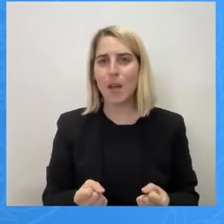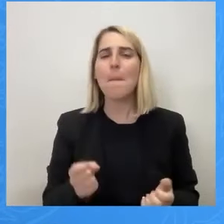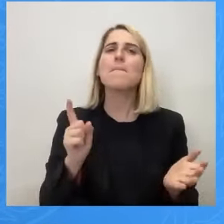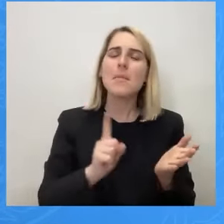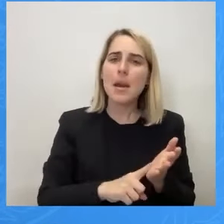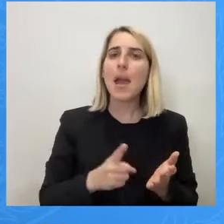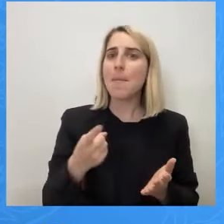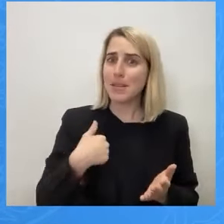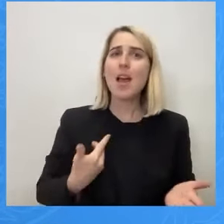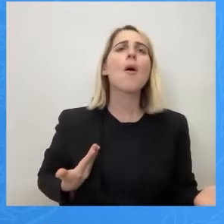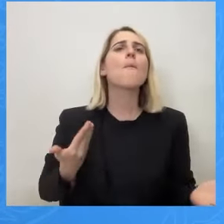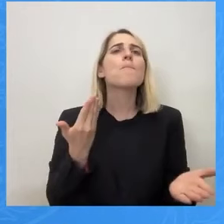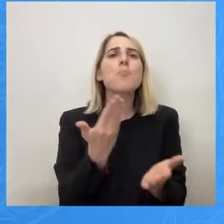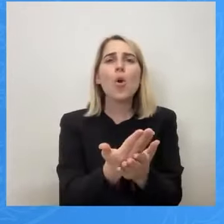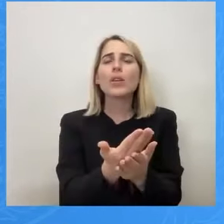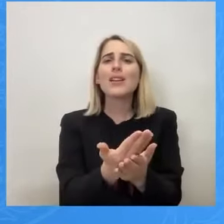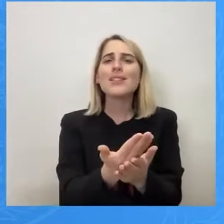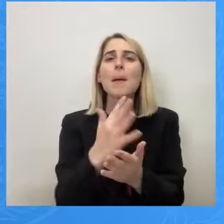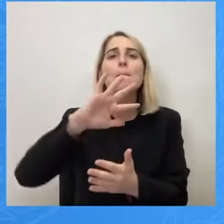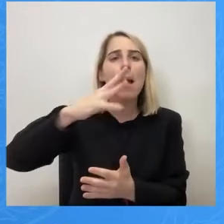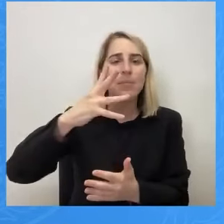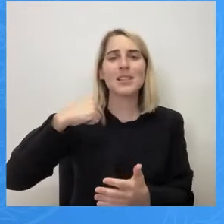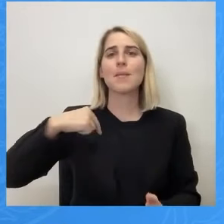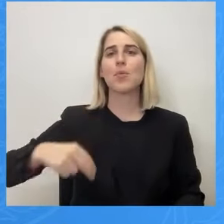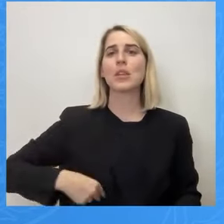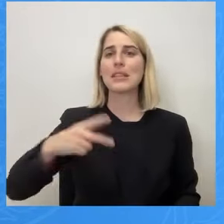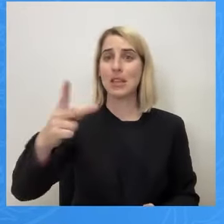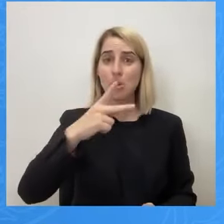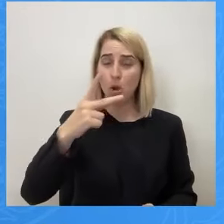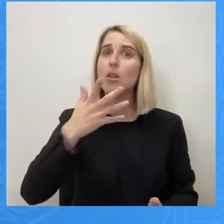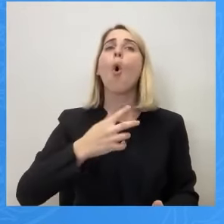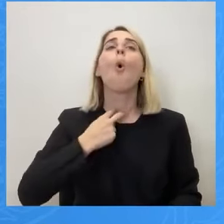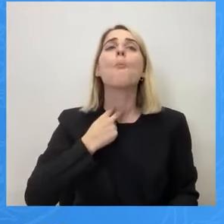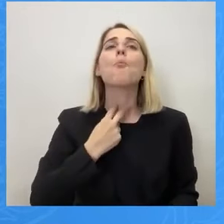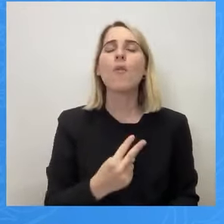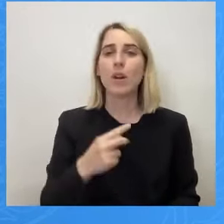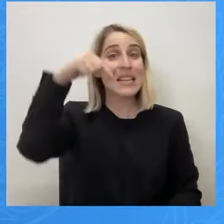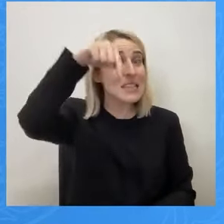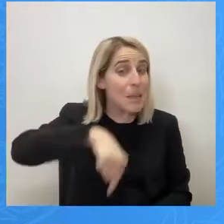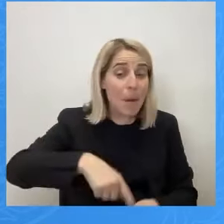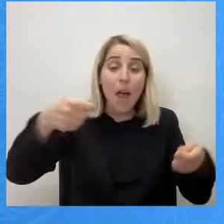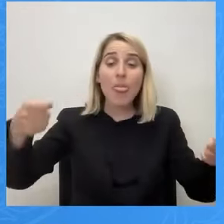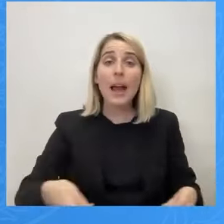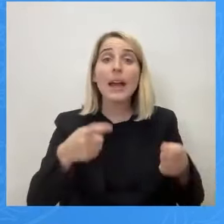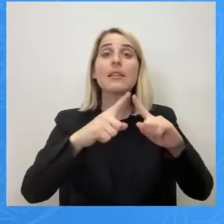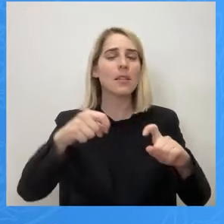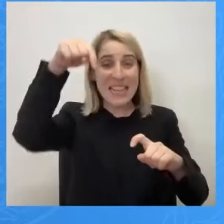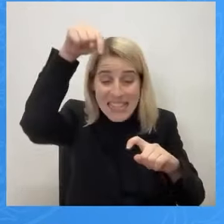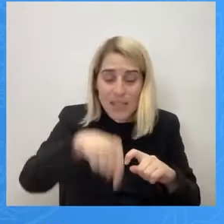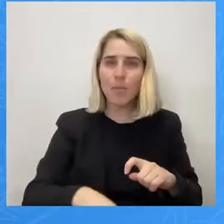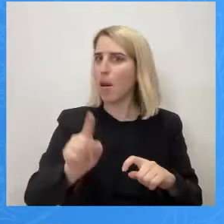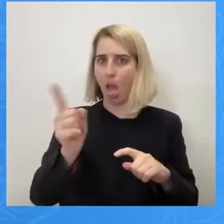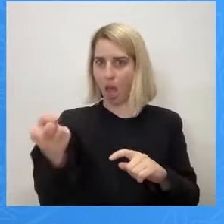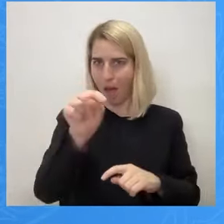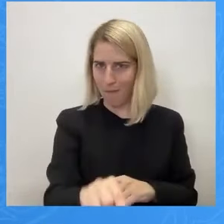πρόταση της πέμπτης δημοτικής κοινότητας. Τι θα κάνετε σήμερα, όχι αύριο σήμερα, τι θα